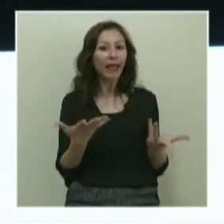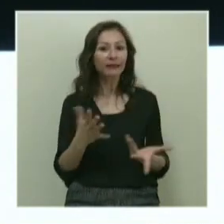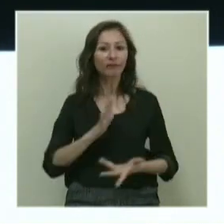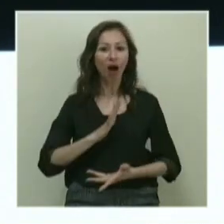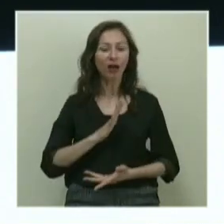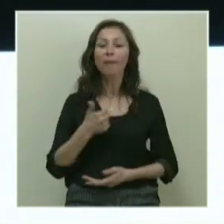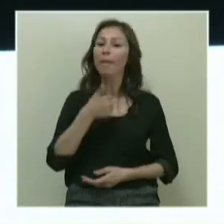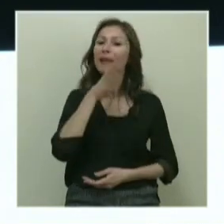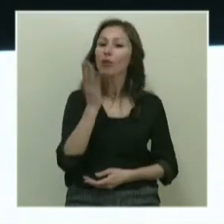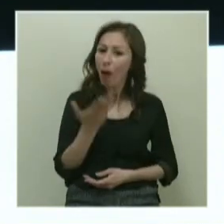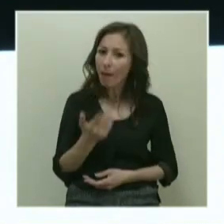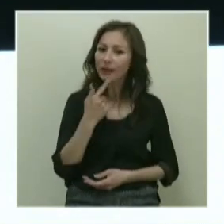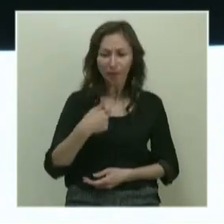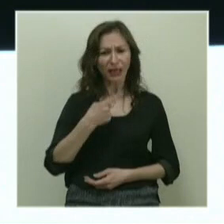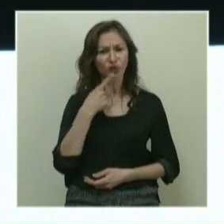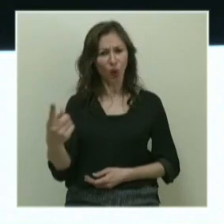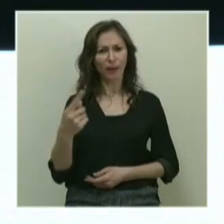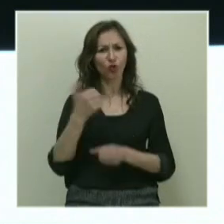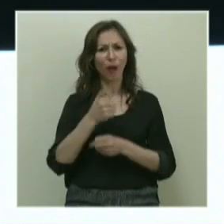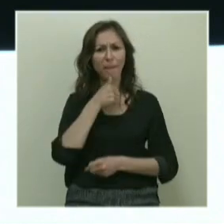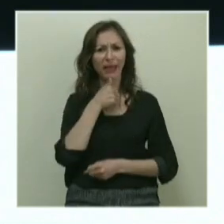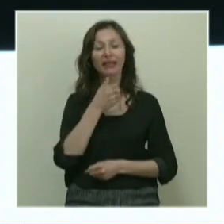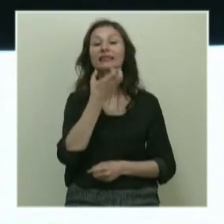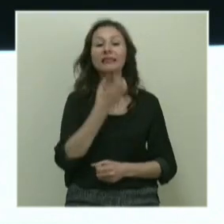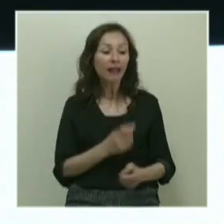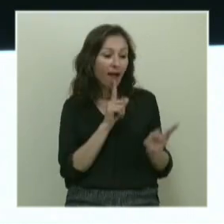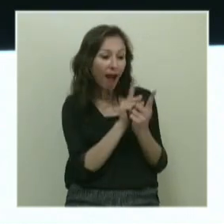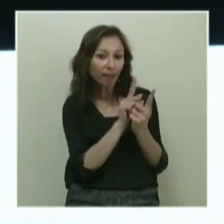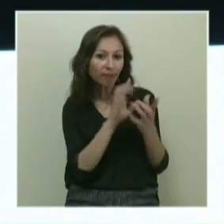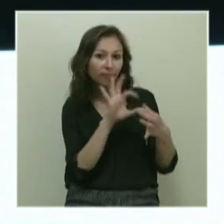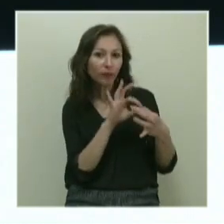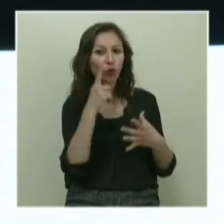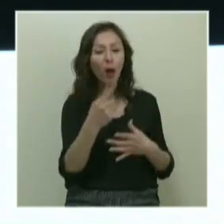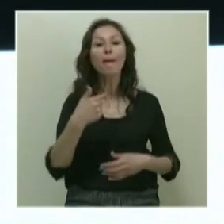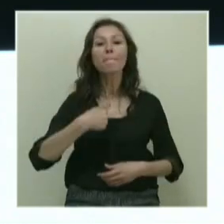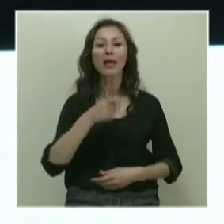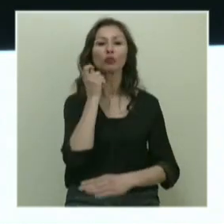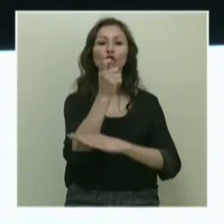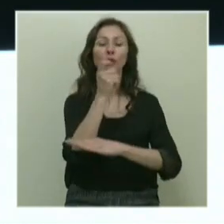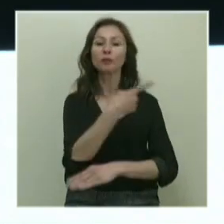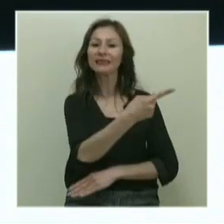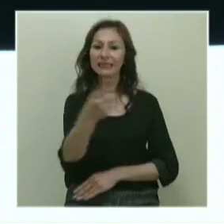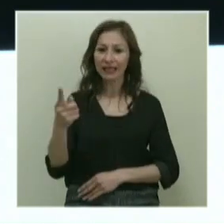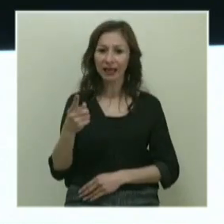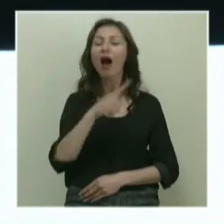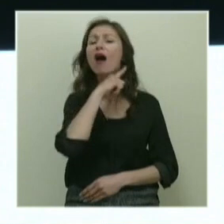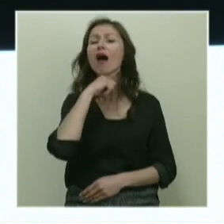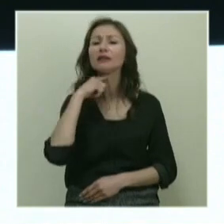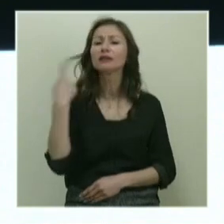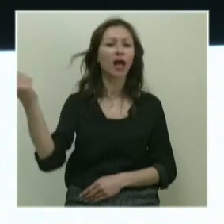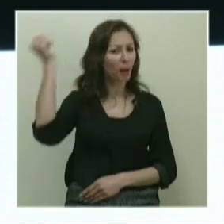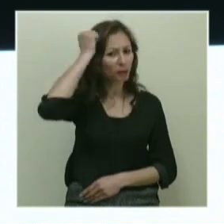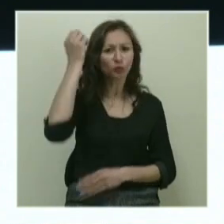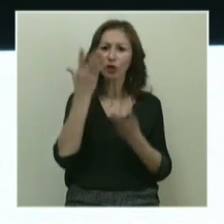Ben bilmiyorum ama dedi. Ben söyleyeyim Güven Bey, sadakatte şöyle bir ilgisi var. Benim sunumum sizi asla